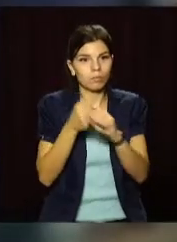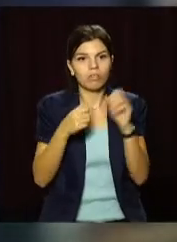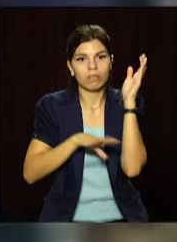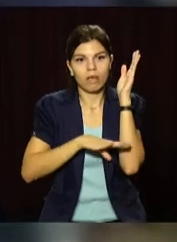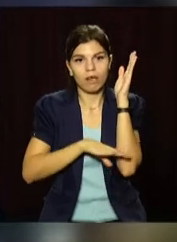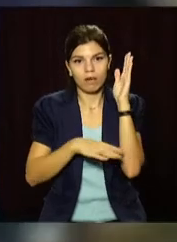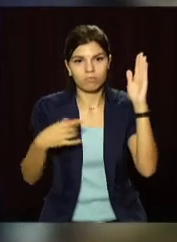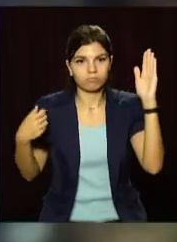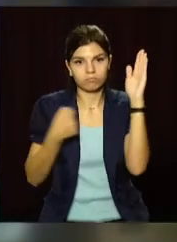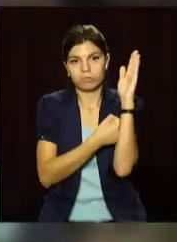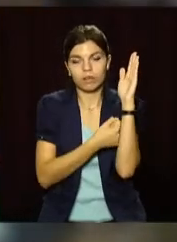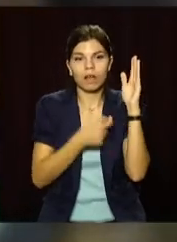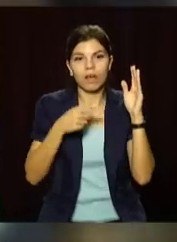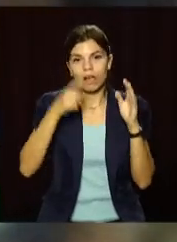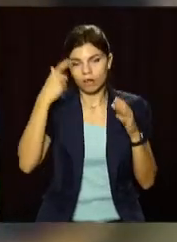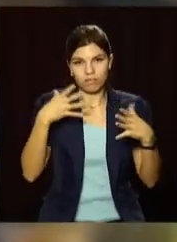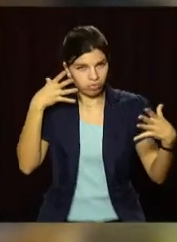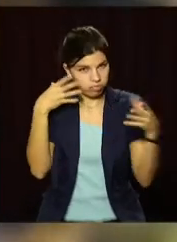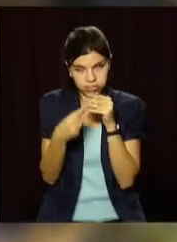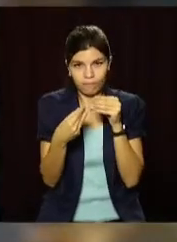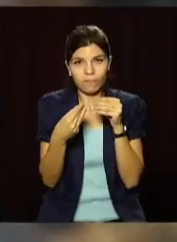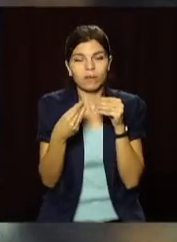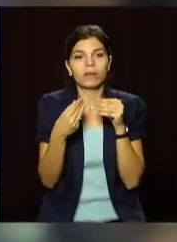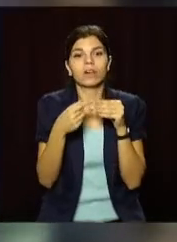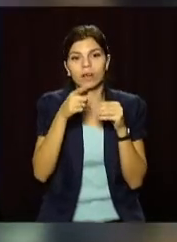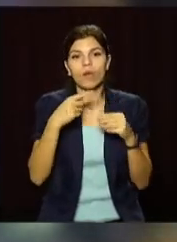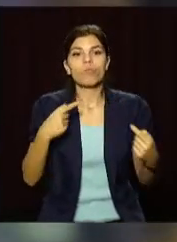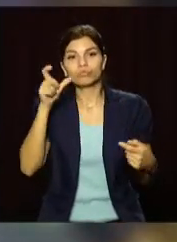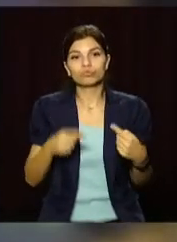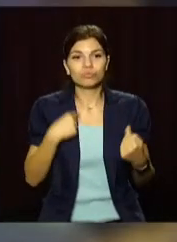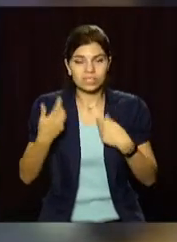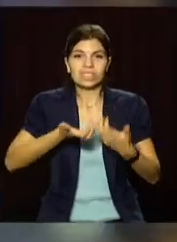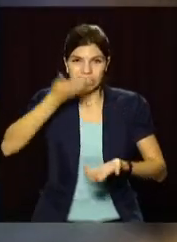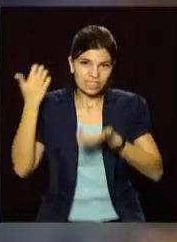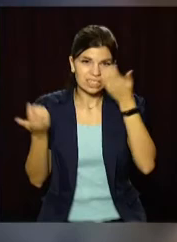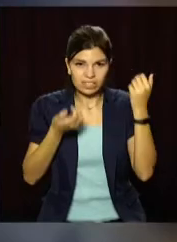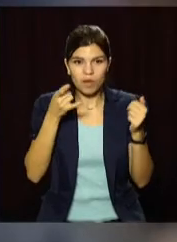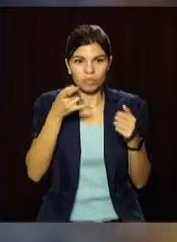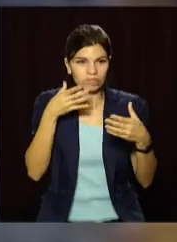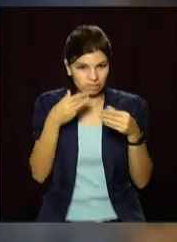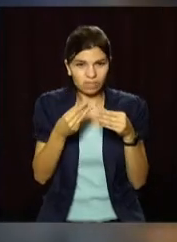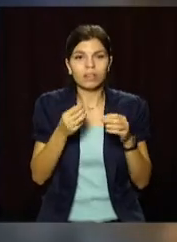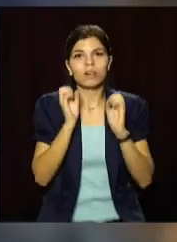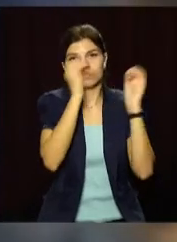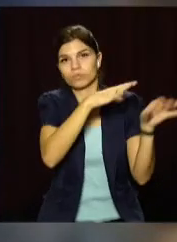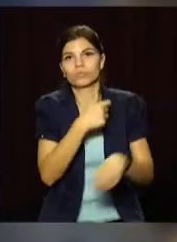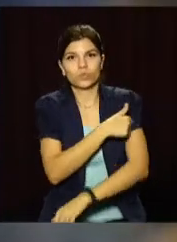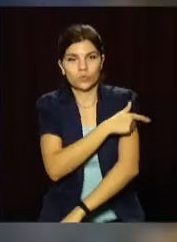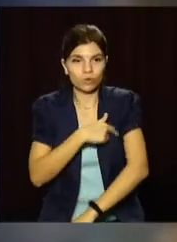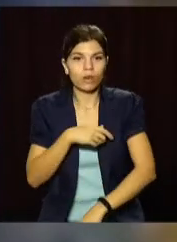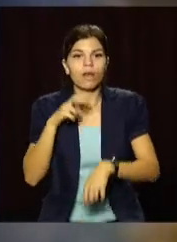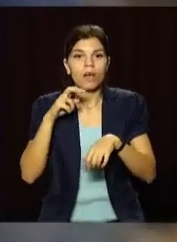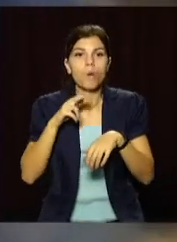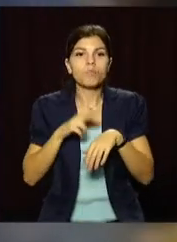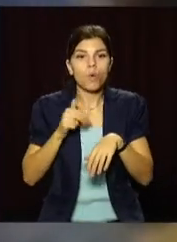деревом. Водія затиснула конструкціями пошкодженої автівки. Постраждалого витягли з розтрощеної машини та передали медикам. Поліція